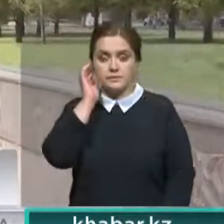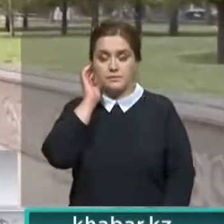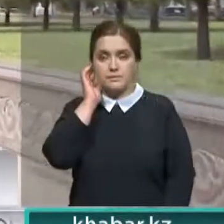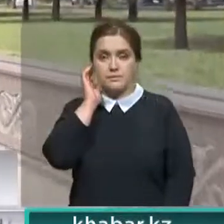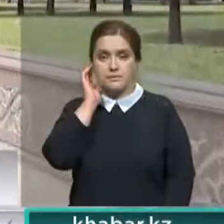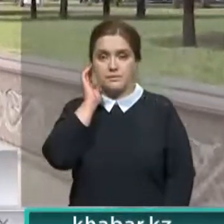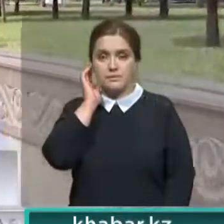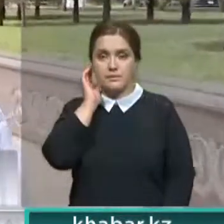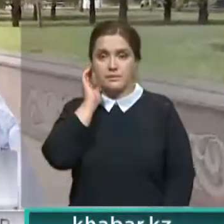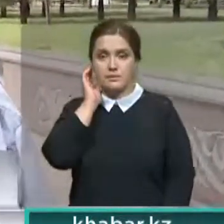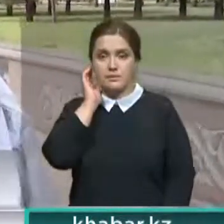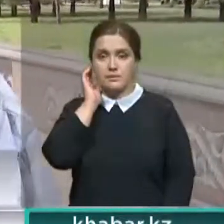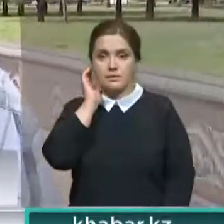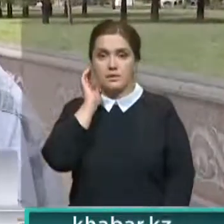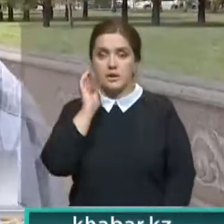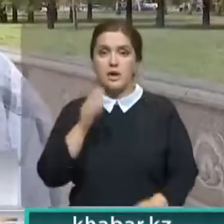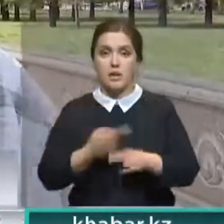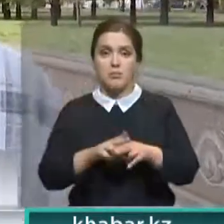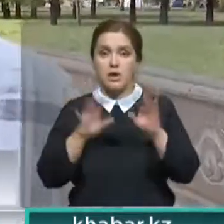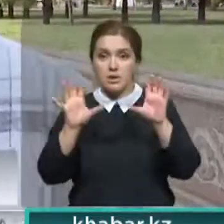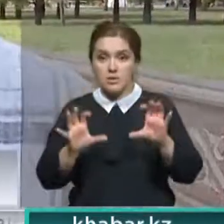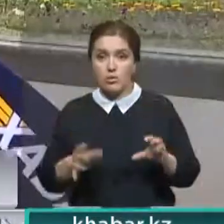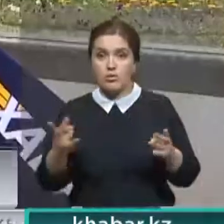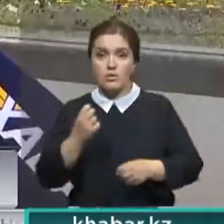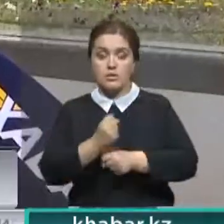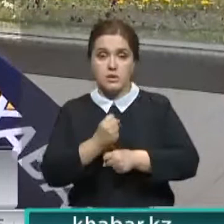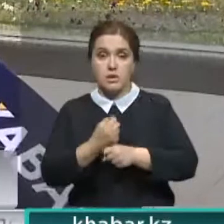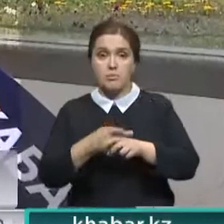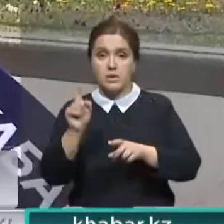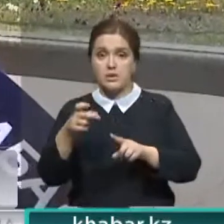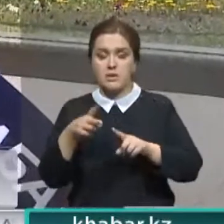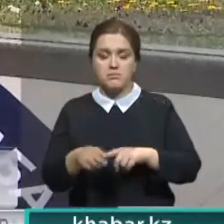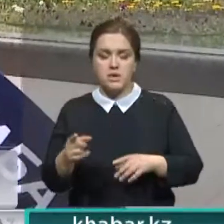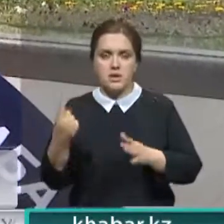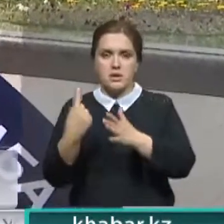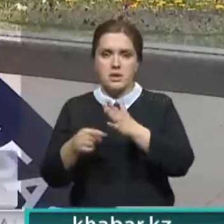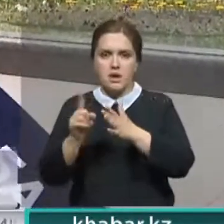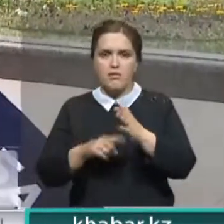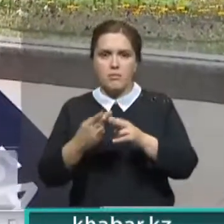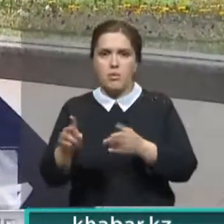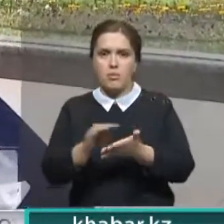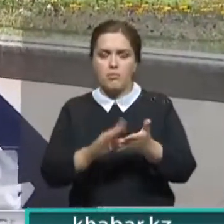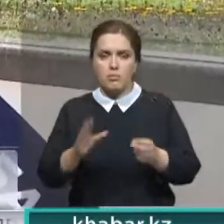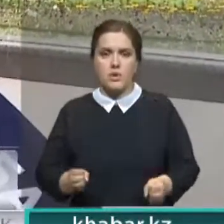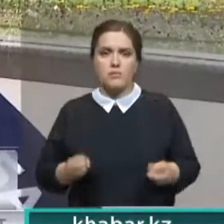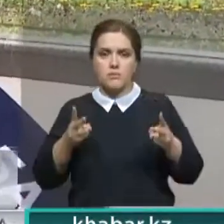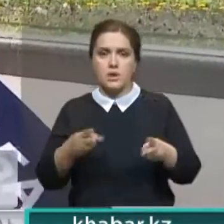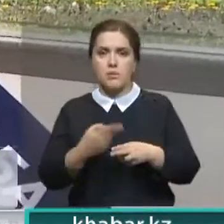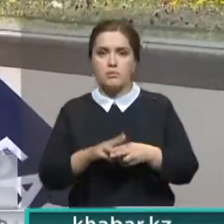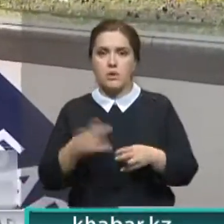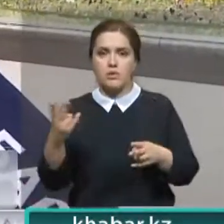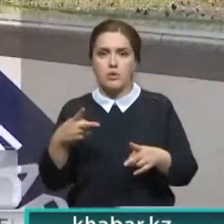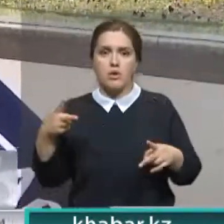законам вели же, вот это сделать и все. Нет, не верю. Мое мнение, просто их надо